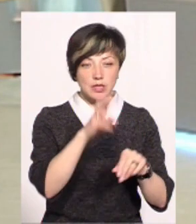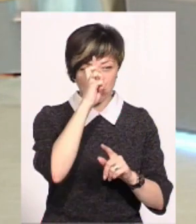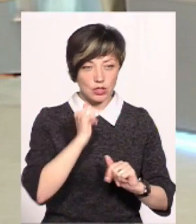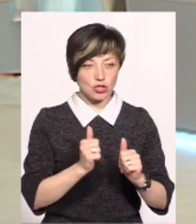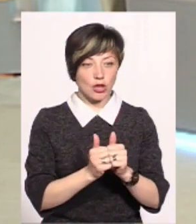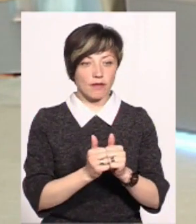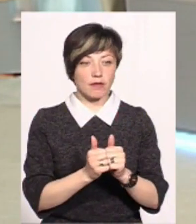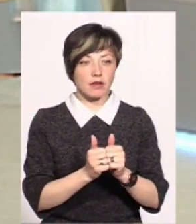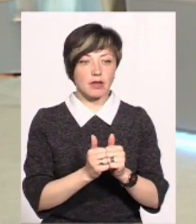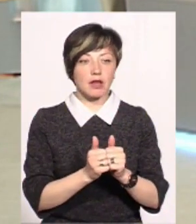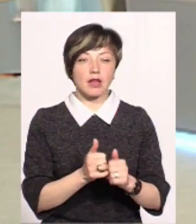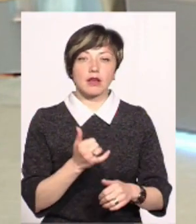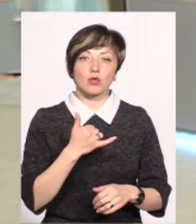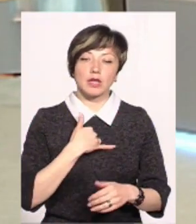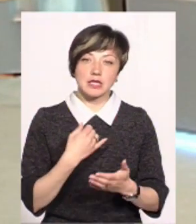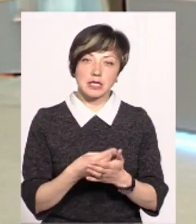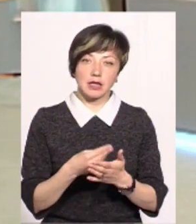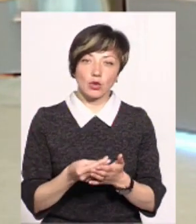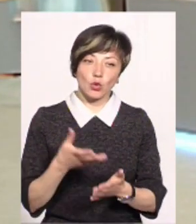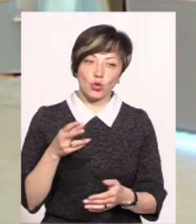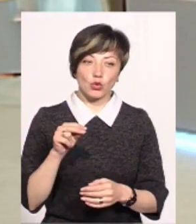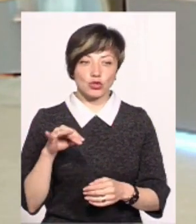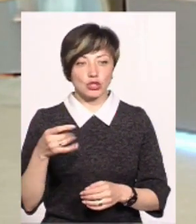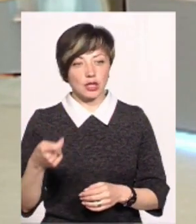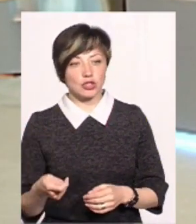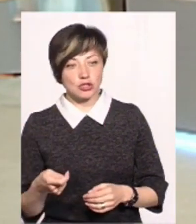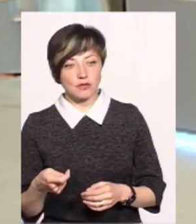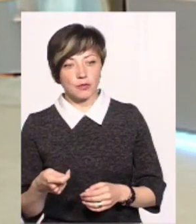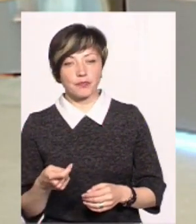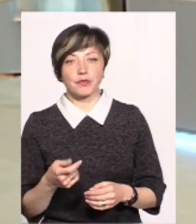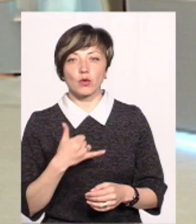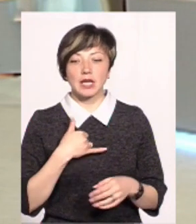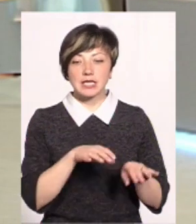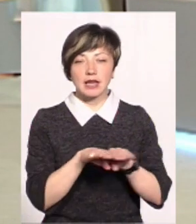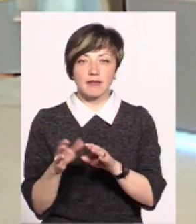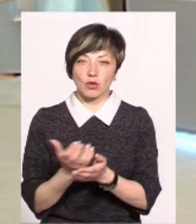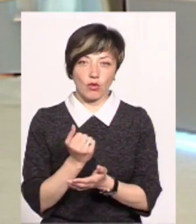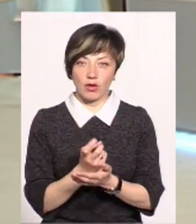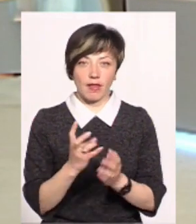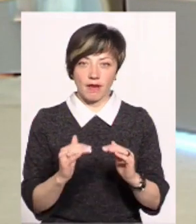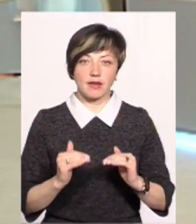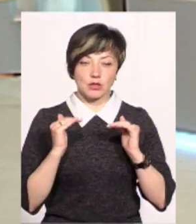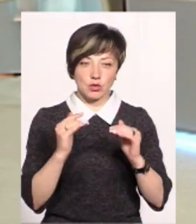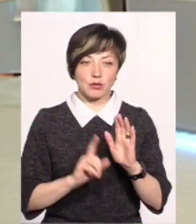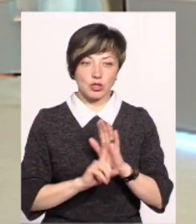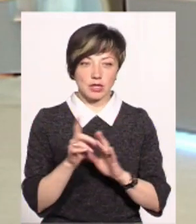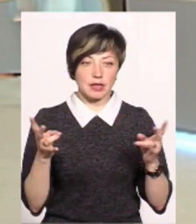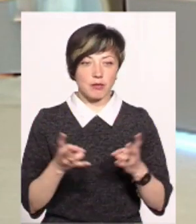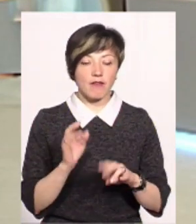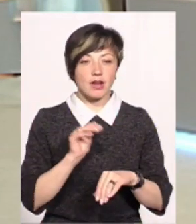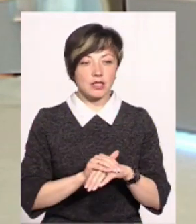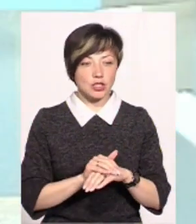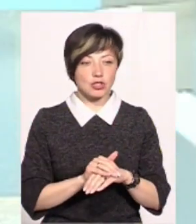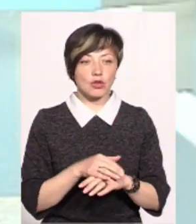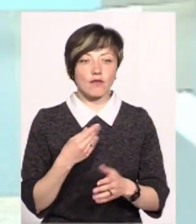держав. Тобто, чи в нас ціна дорога чи дешева. Тобто, у нас просто рівень доходів невисокий, треба з цього починати. Але,